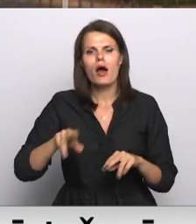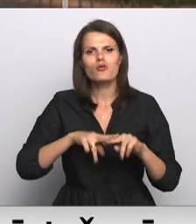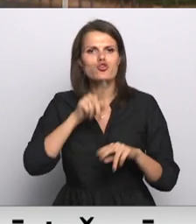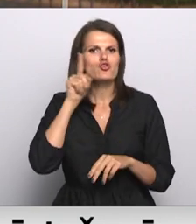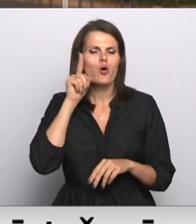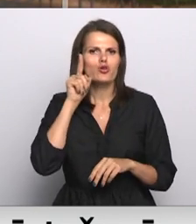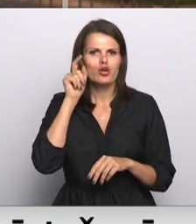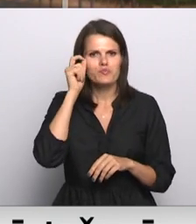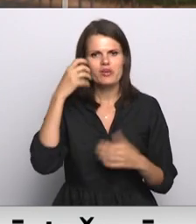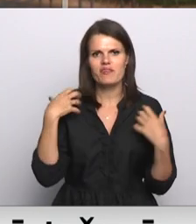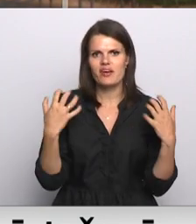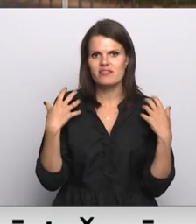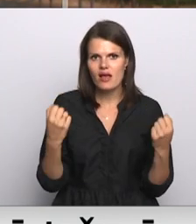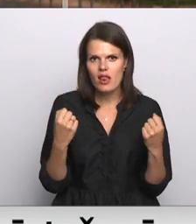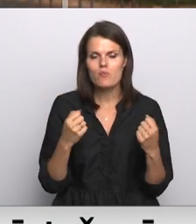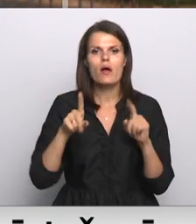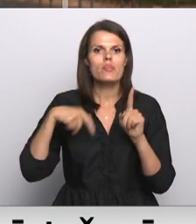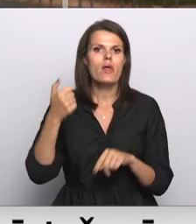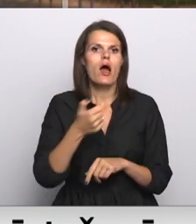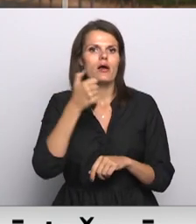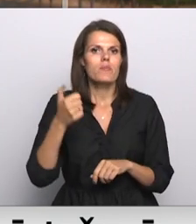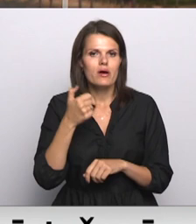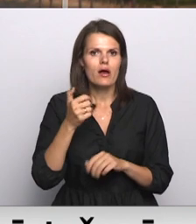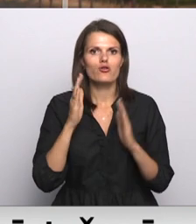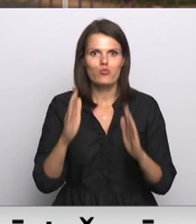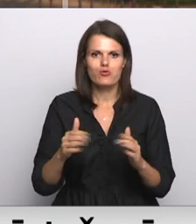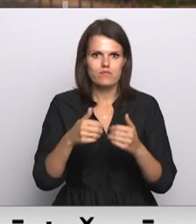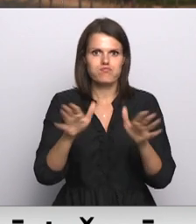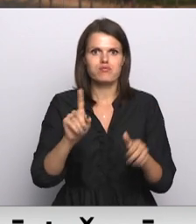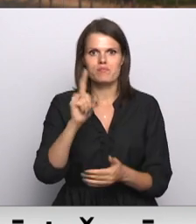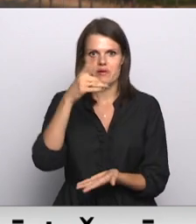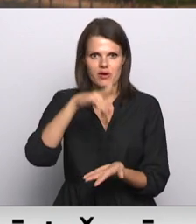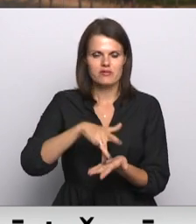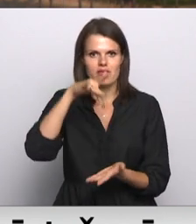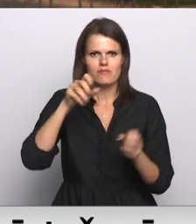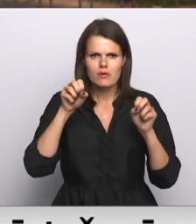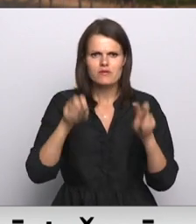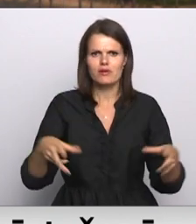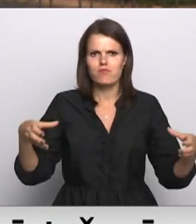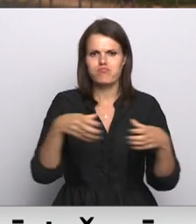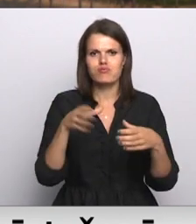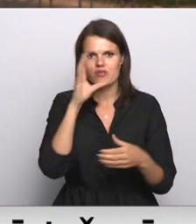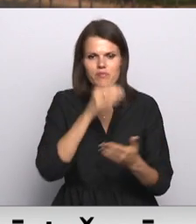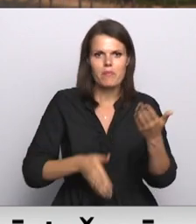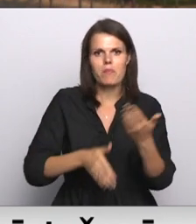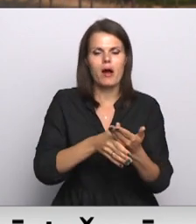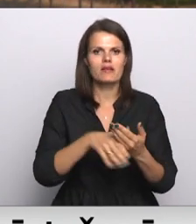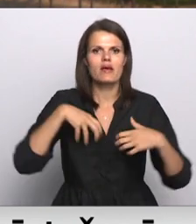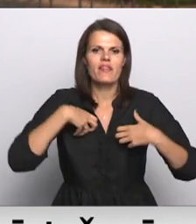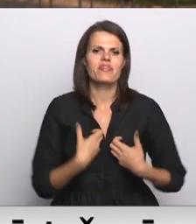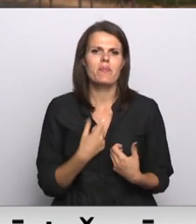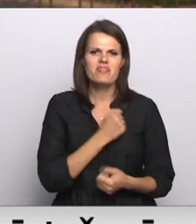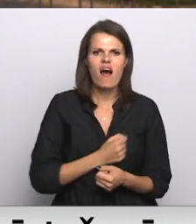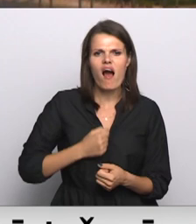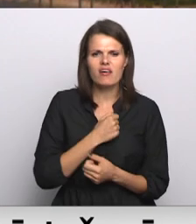veselību. Jau nākamgad durvis vērs Latvijā pirmais centrs, kurā plaša speciālistu komanda būs gatava palīdzēt depresijas un